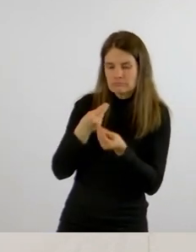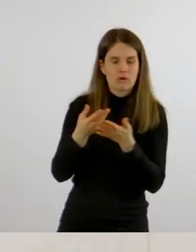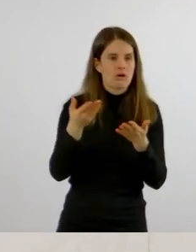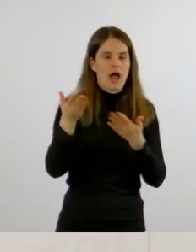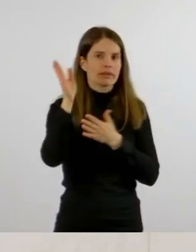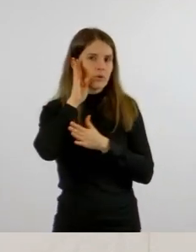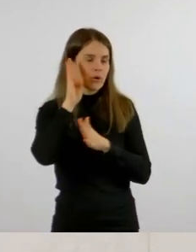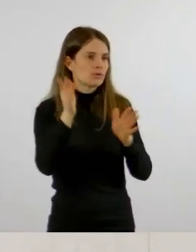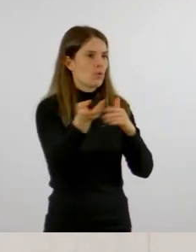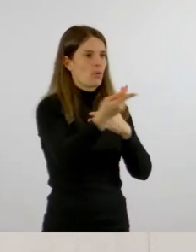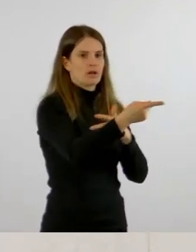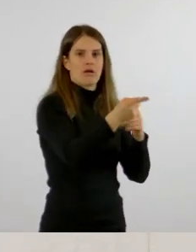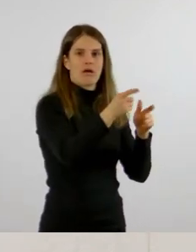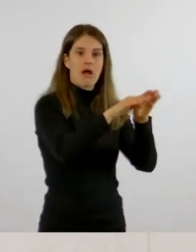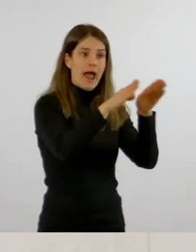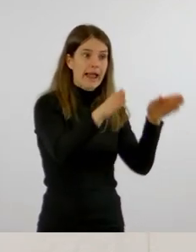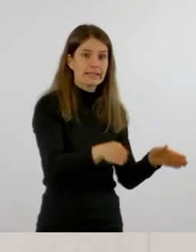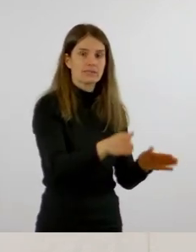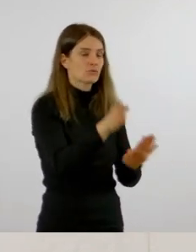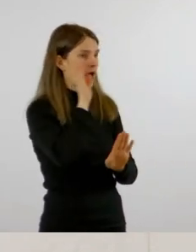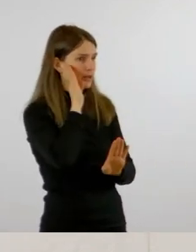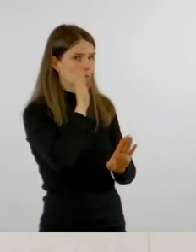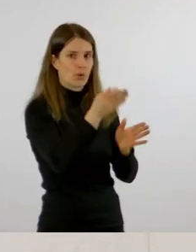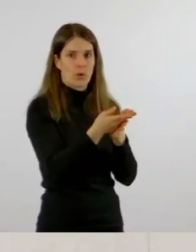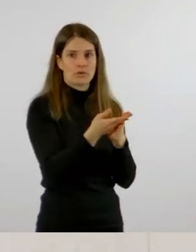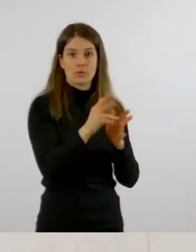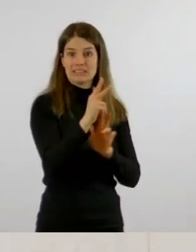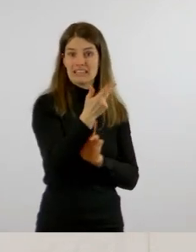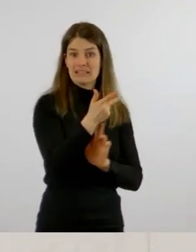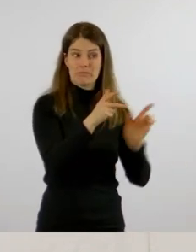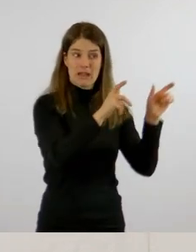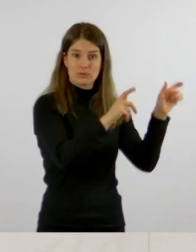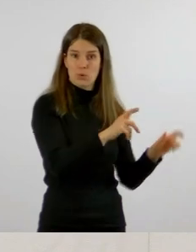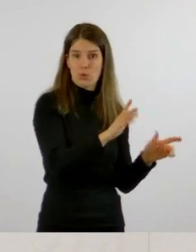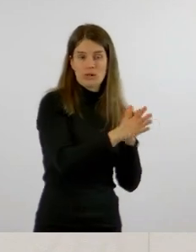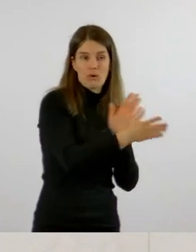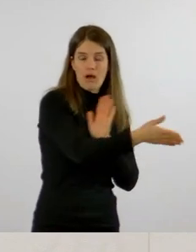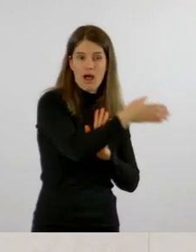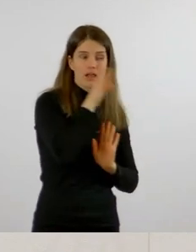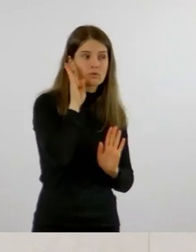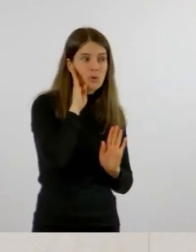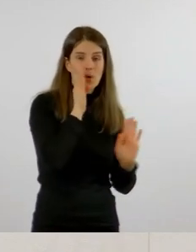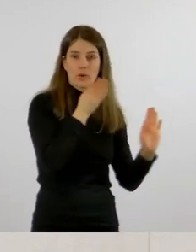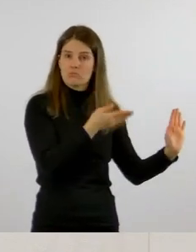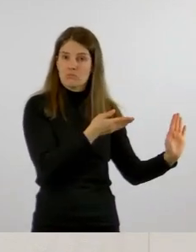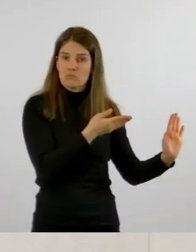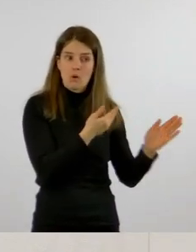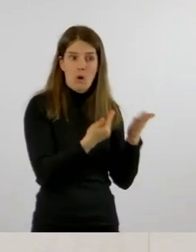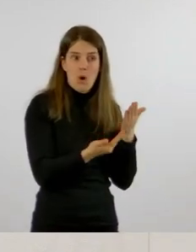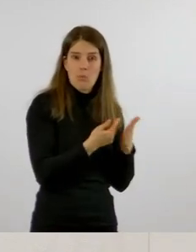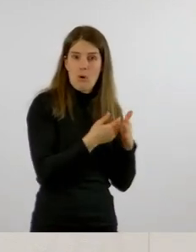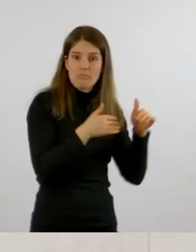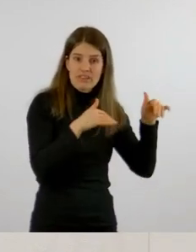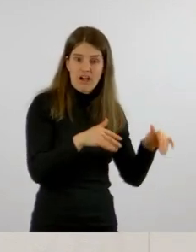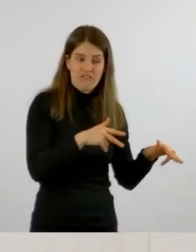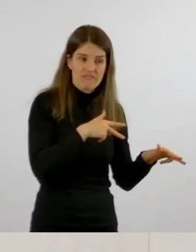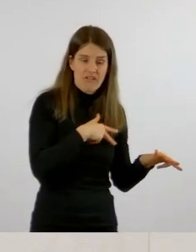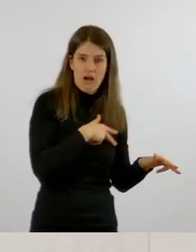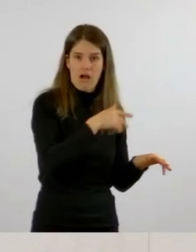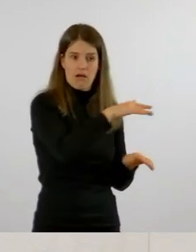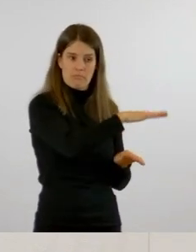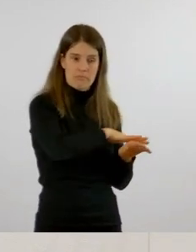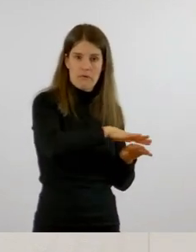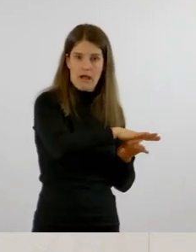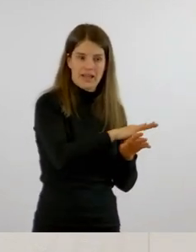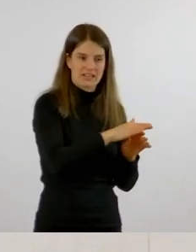kompetente Dritte hinzuzuziehen, die uns zum Beispiel zu der Frage helfen, ob eine Unterversorgung in einem bestimmten